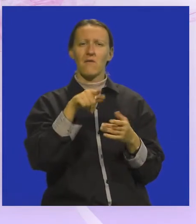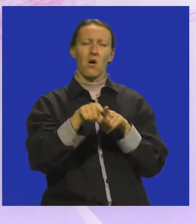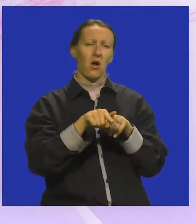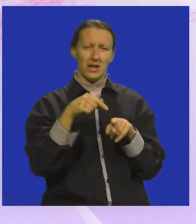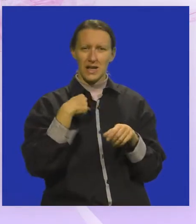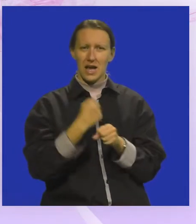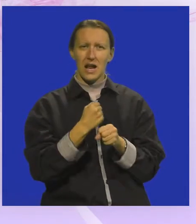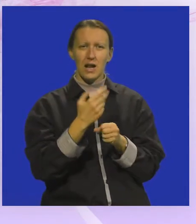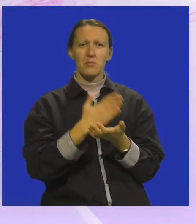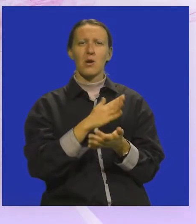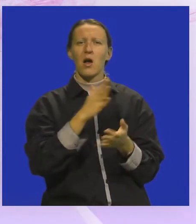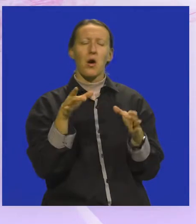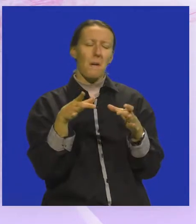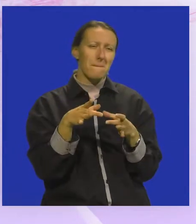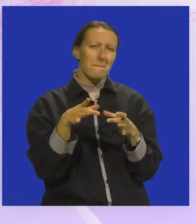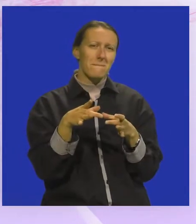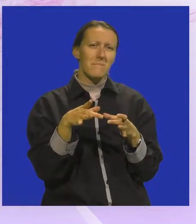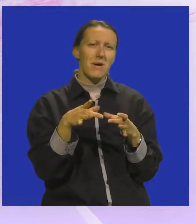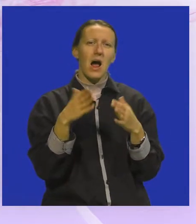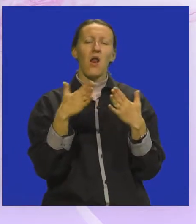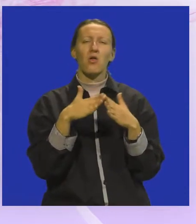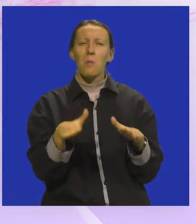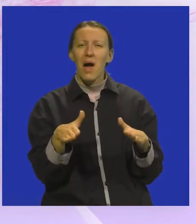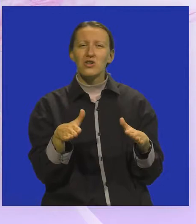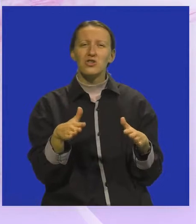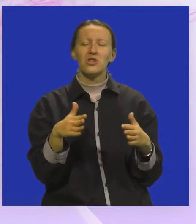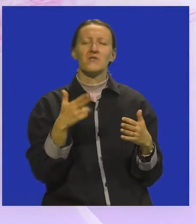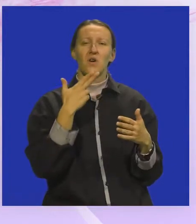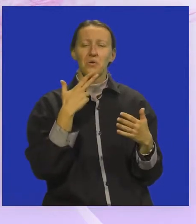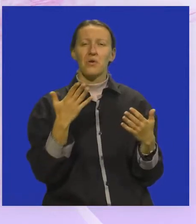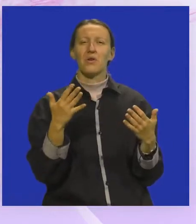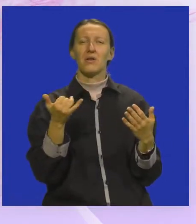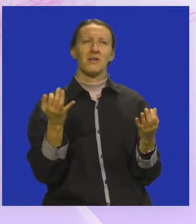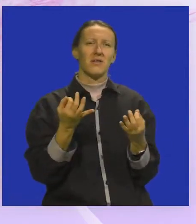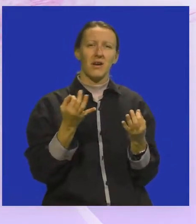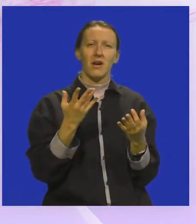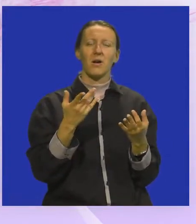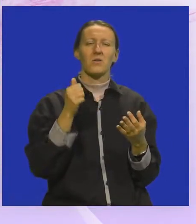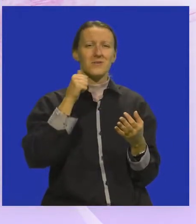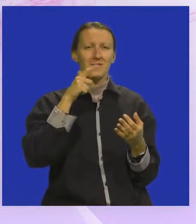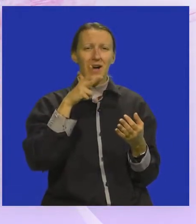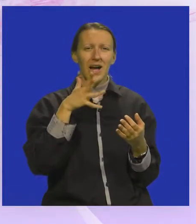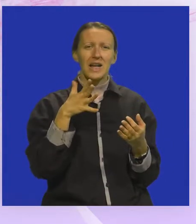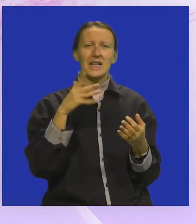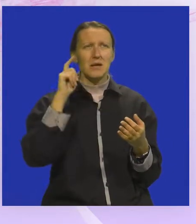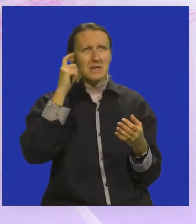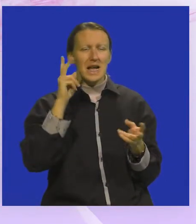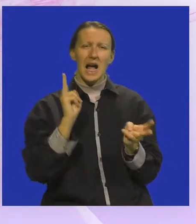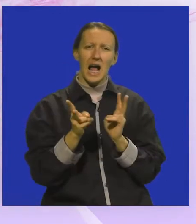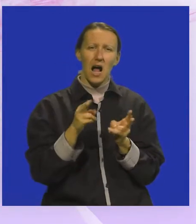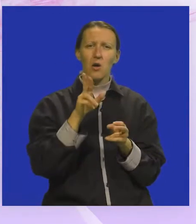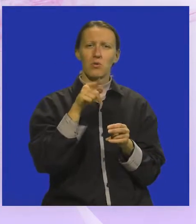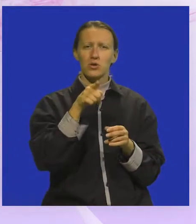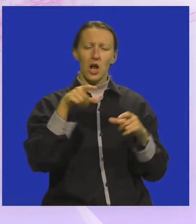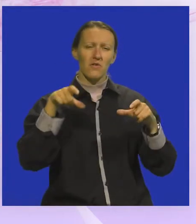kolegica i ja rade, znači bilo je ko malo domaćinstvo koje je na neki način iz dana u dan razmišljalo kako bi smo